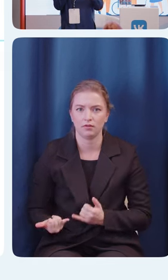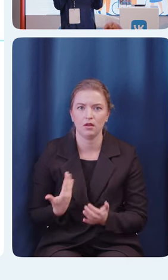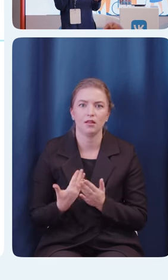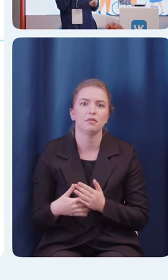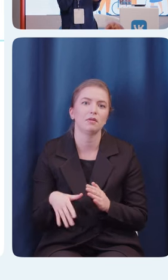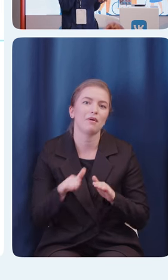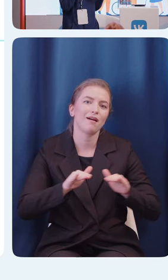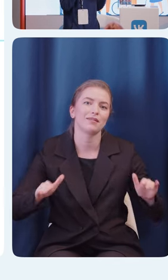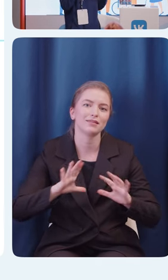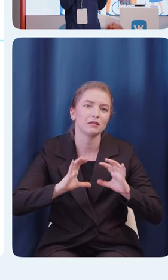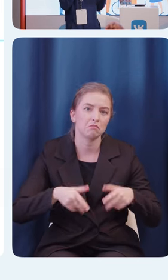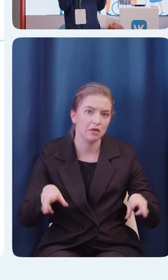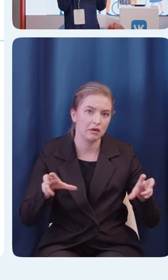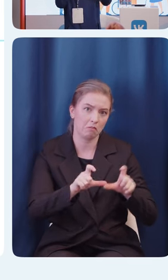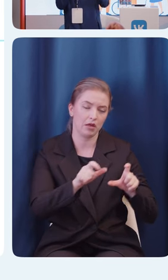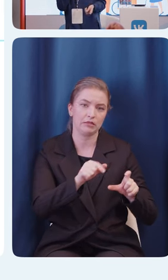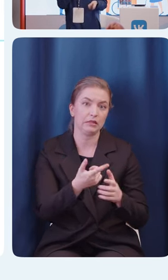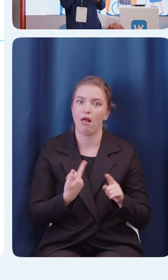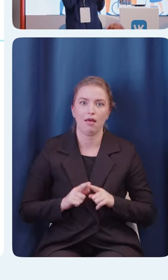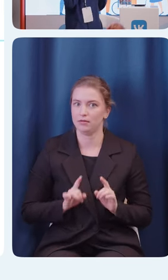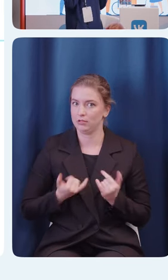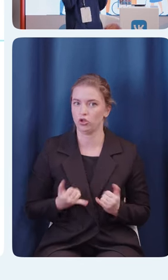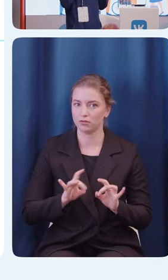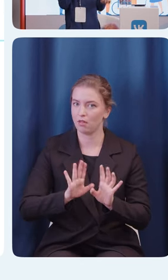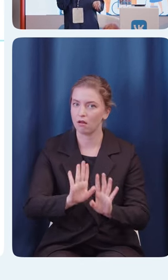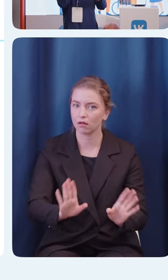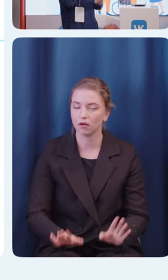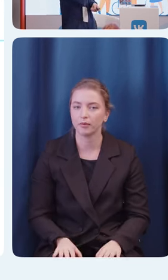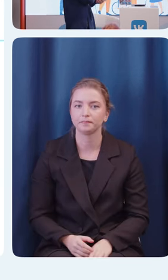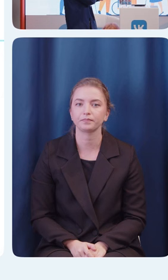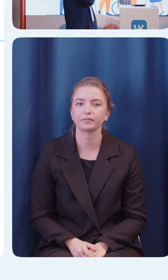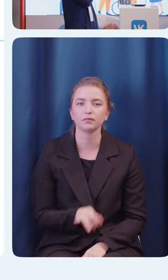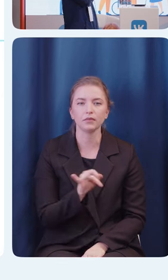DPD и так далее. Это не реклама. И третий момент.